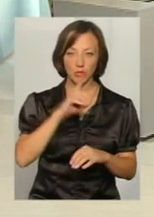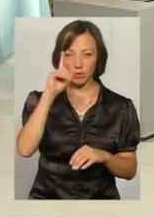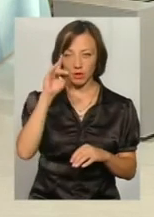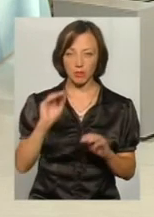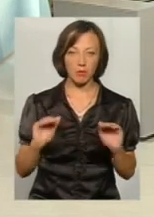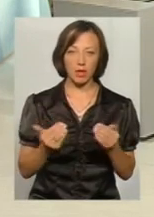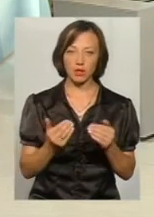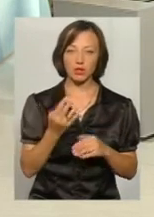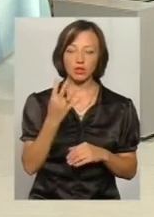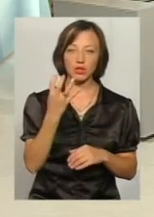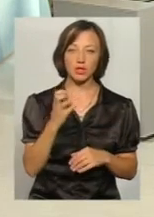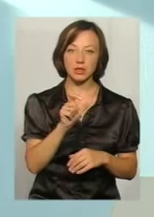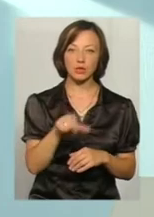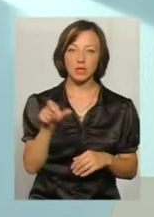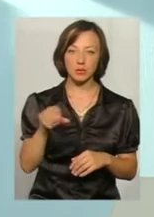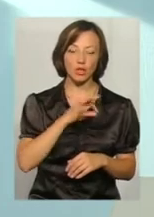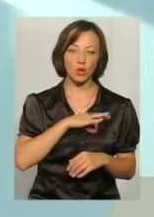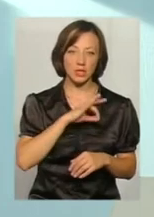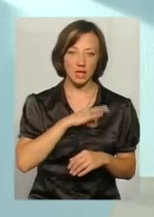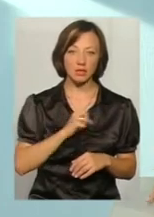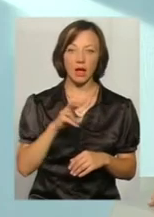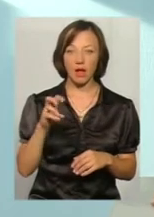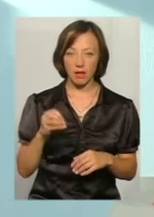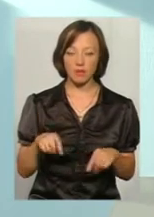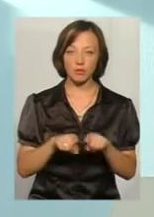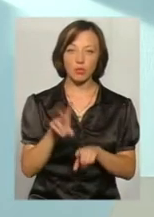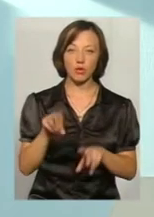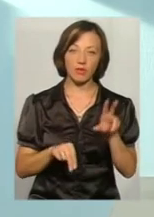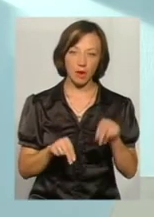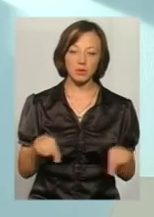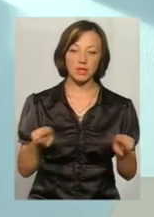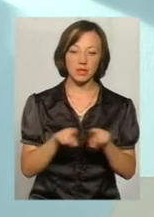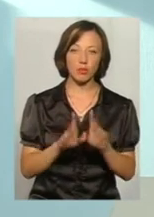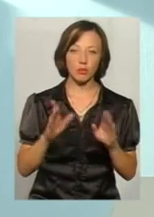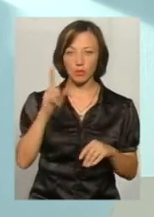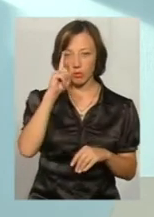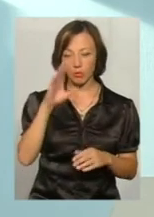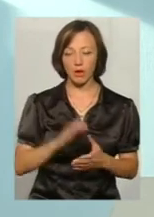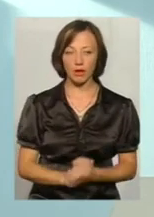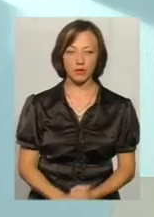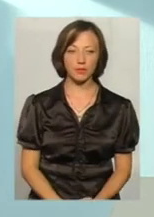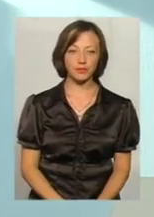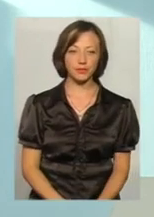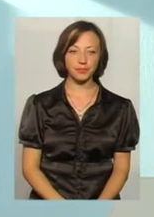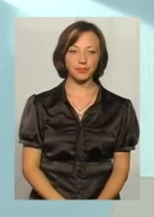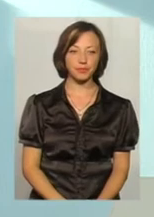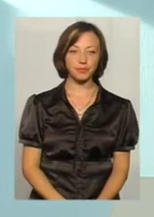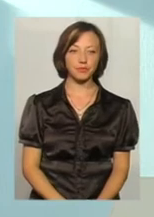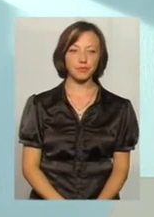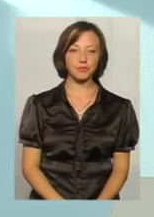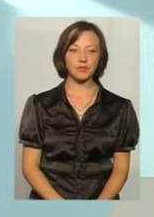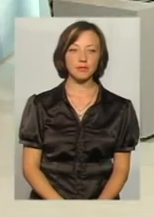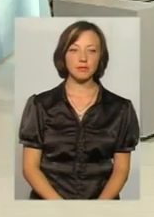буквально менше ніж 400 осіб на її скористалися, але все ж таки сподіваємося, що вона так само буде затребована наших громадян.